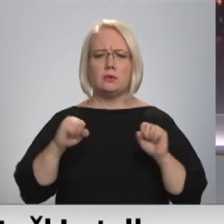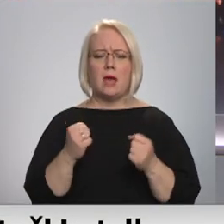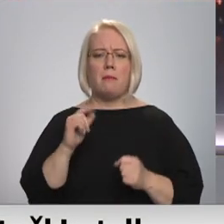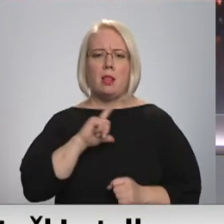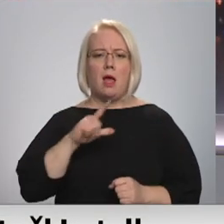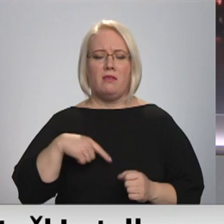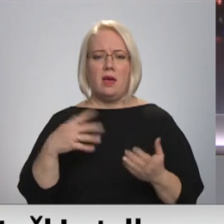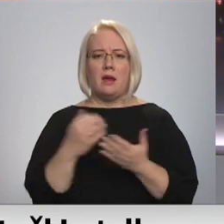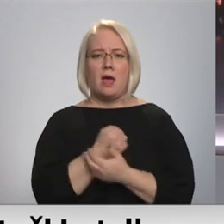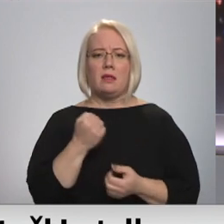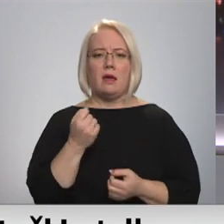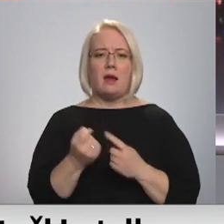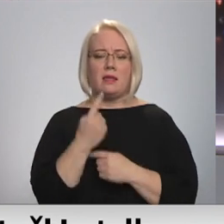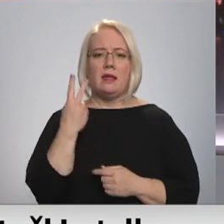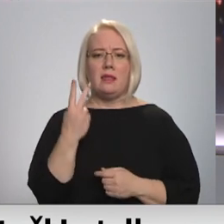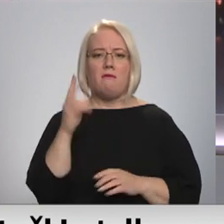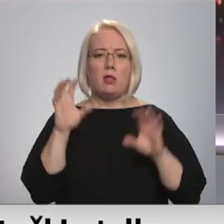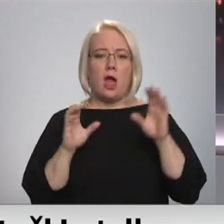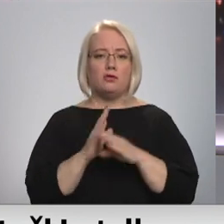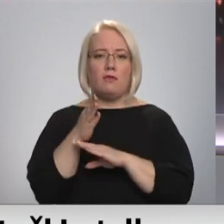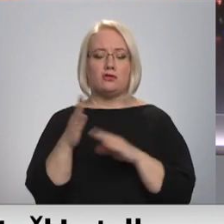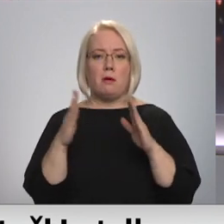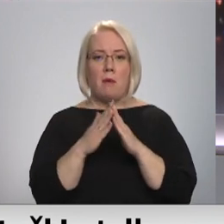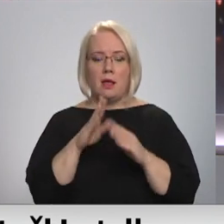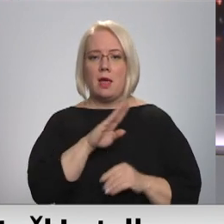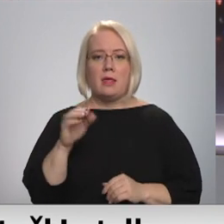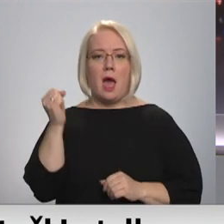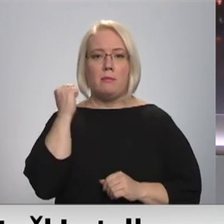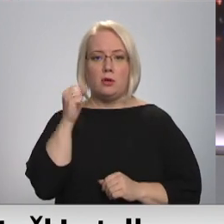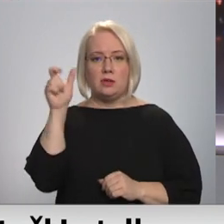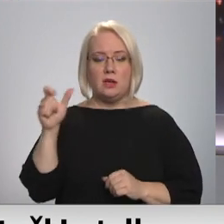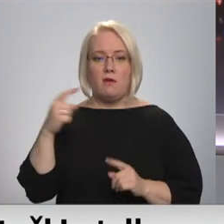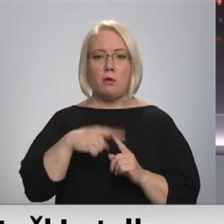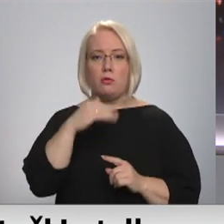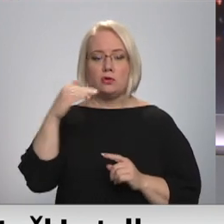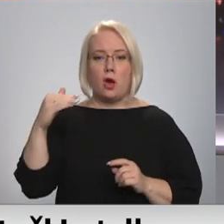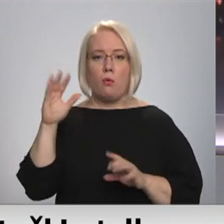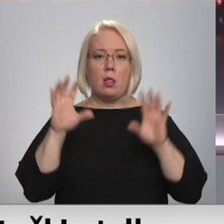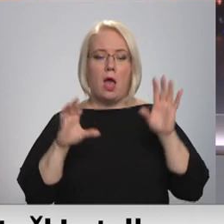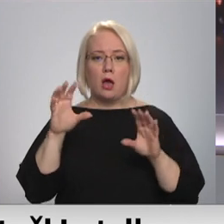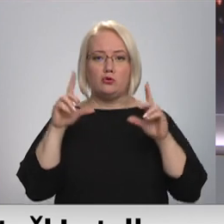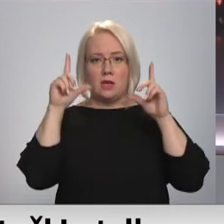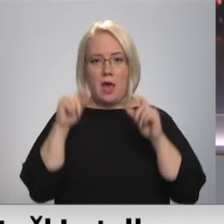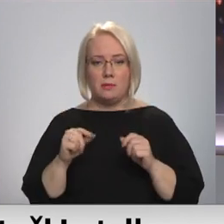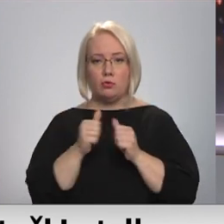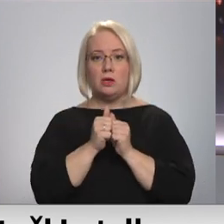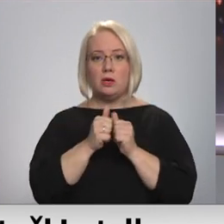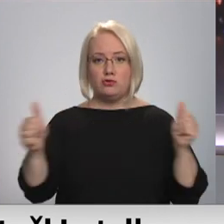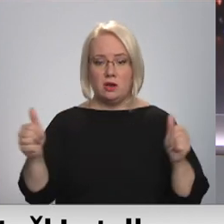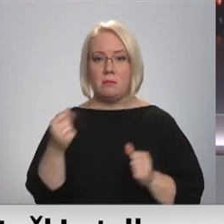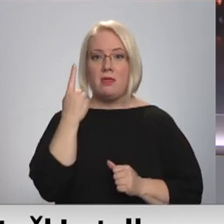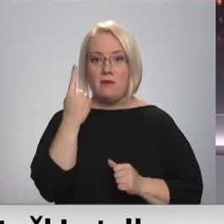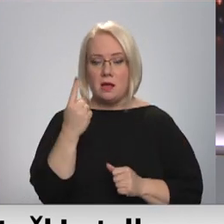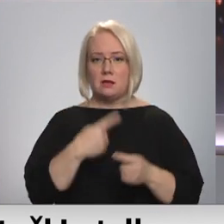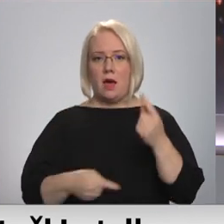divu lāču viesošanās vairāk asmājās. Lai neapdraudētu cilvēkus, pusaugu lāčus iemidzināja un izšķīra, taču viens no viņiem atgriezās.